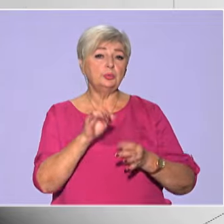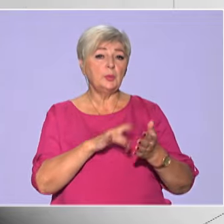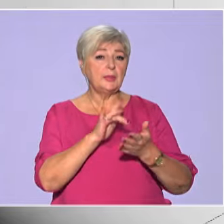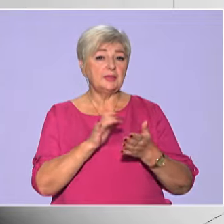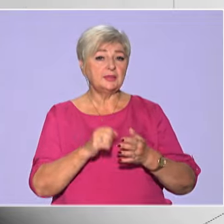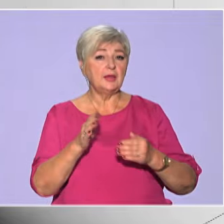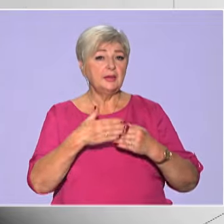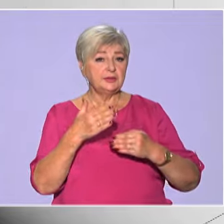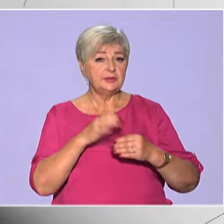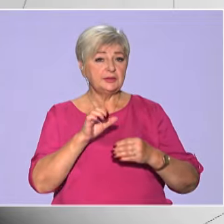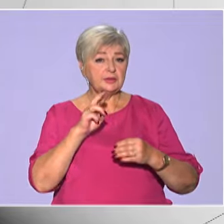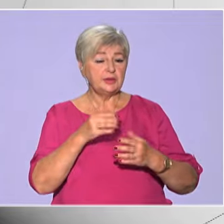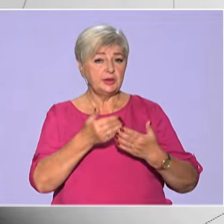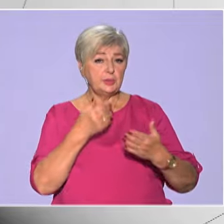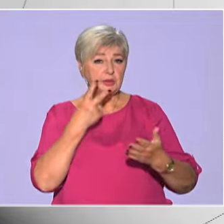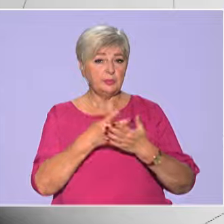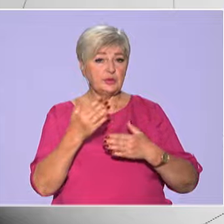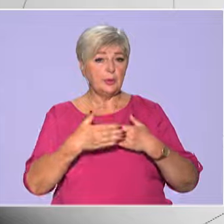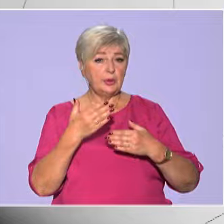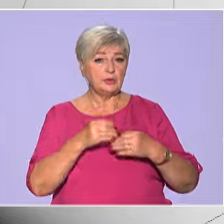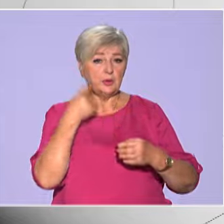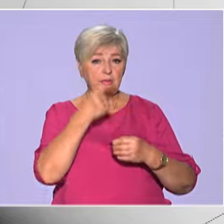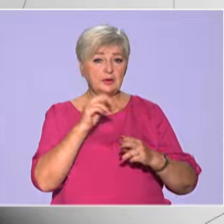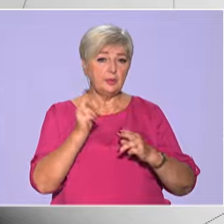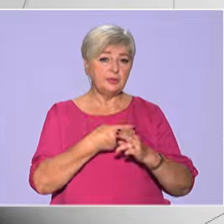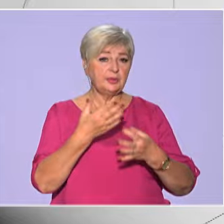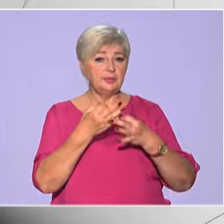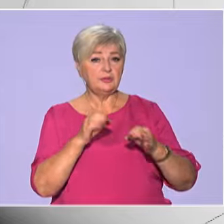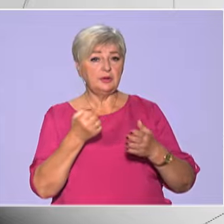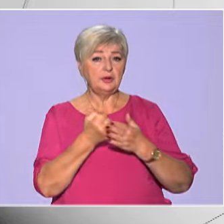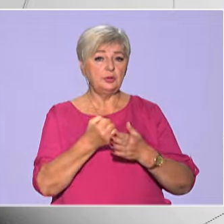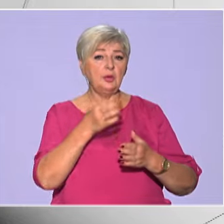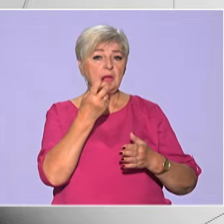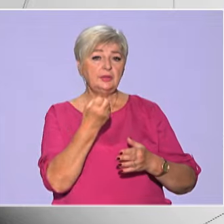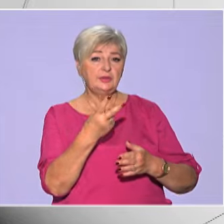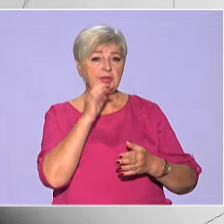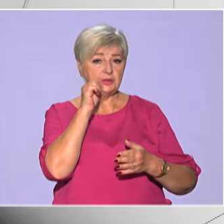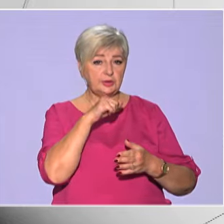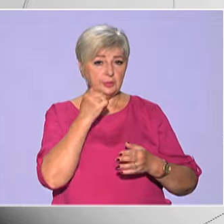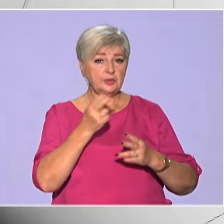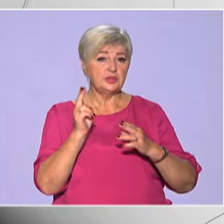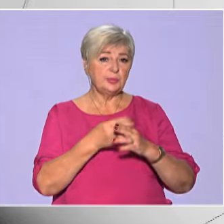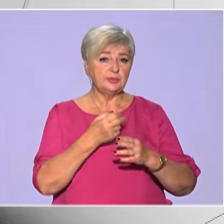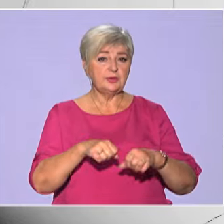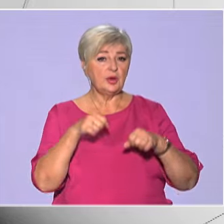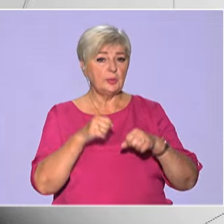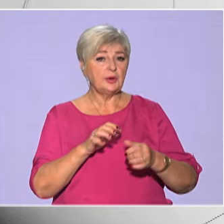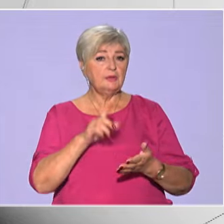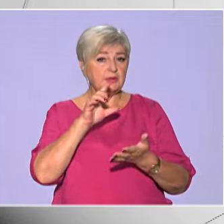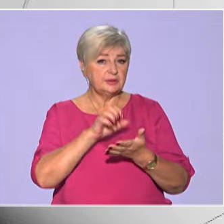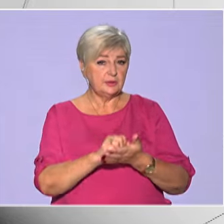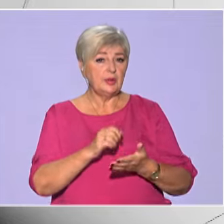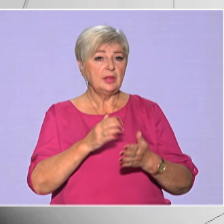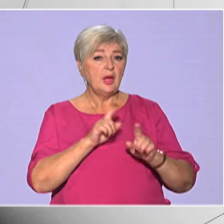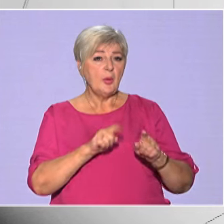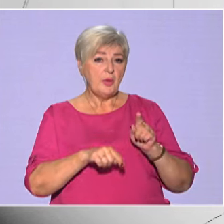Санкція статті передбачає покарання у вигляді позбавлення волі строком до 12 років з позбавленням права обіймати